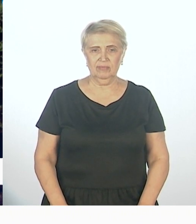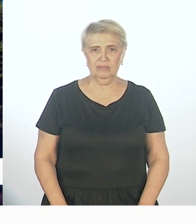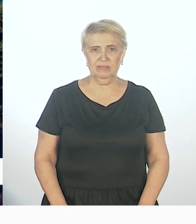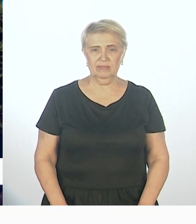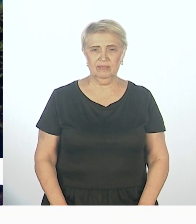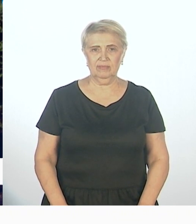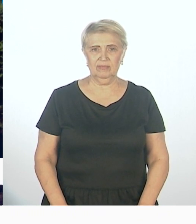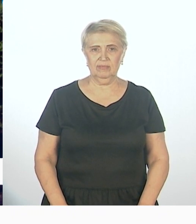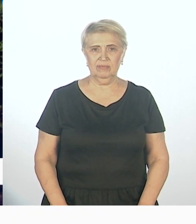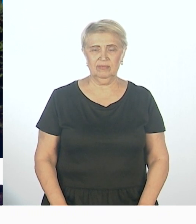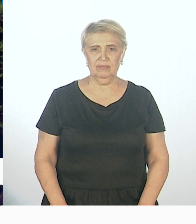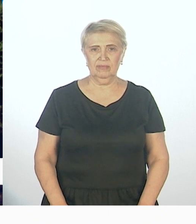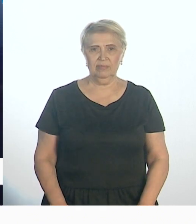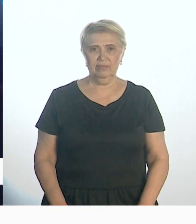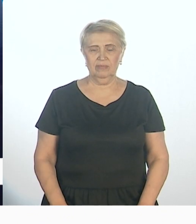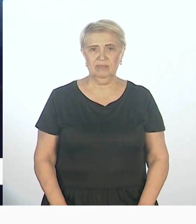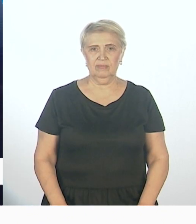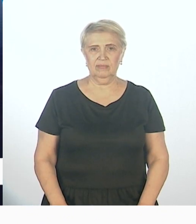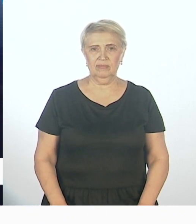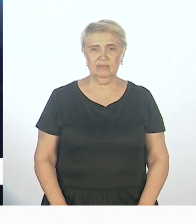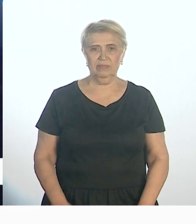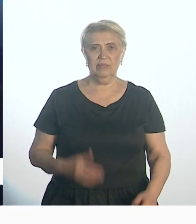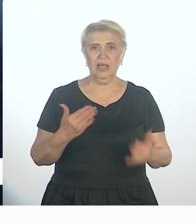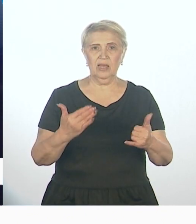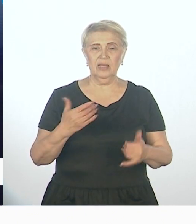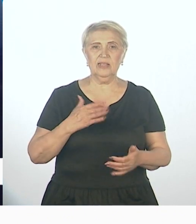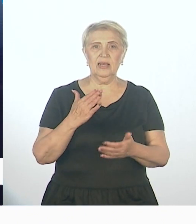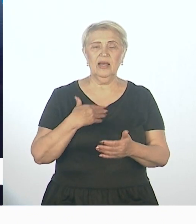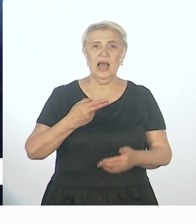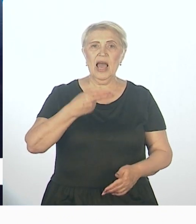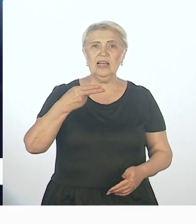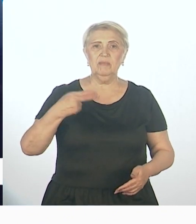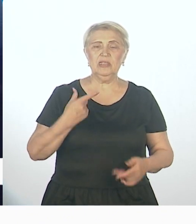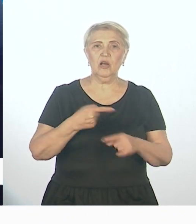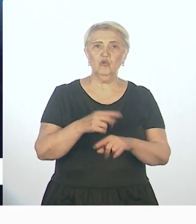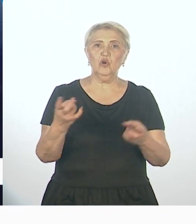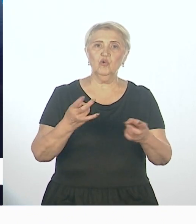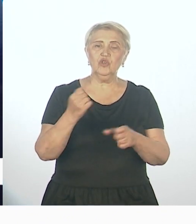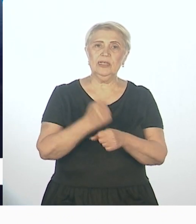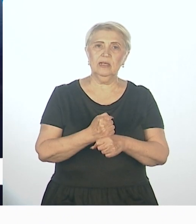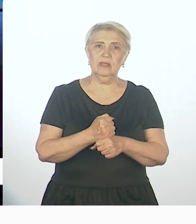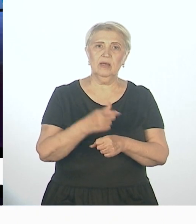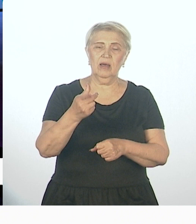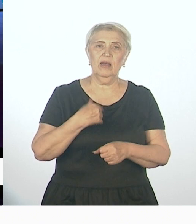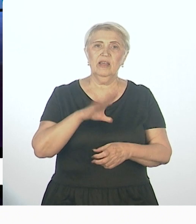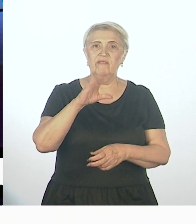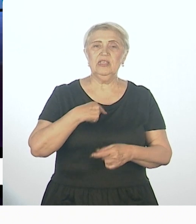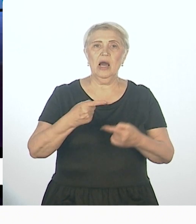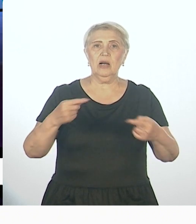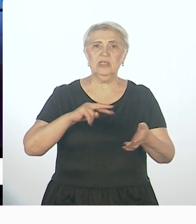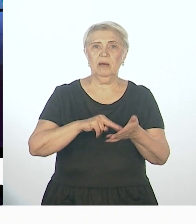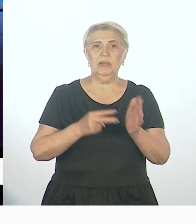это один балл на шаг вперед. На шаг вперед то, что есть рекомендации, которые нужно сделать. И они абсолютно разноплановые.